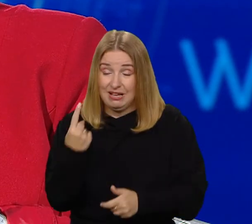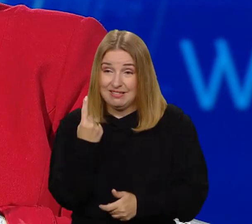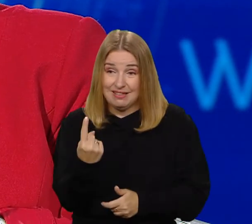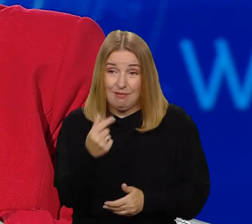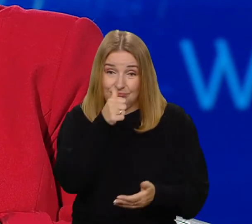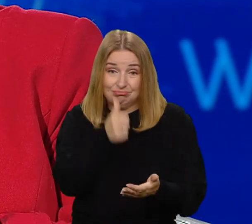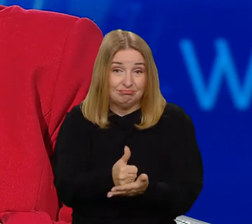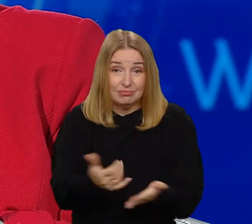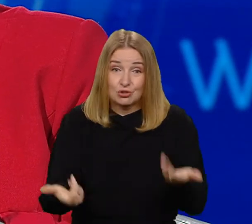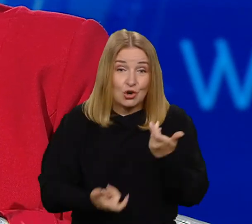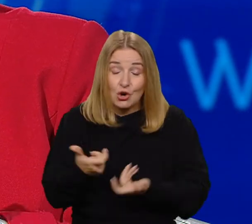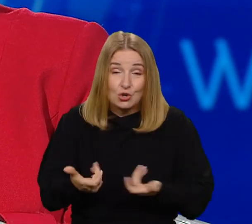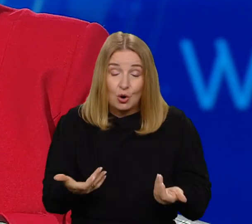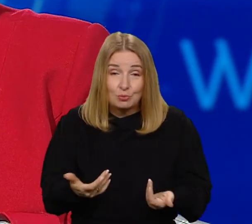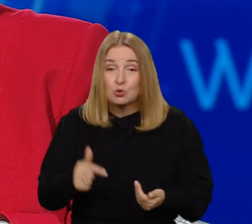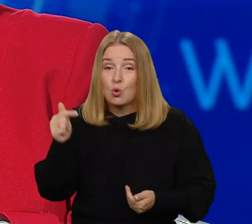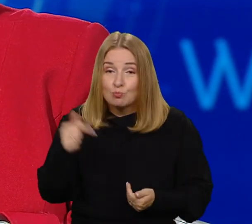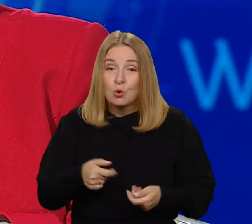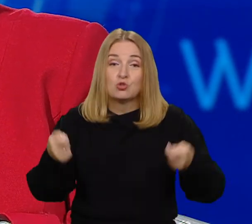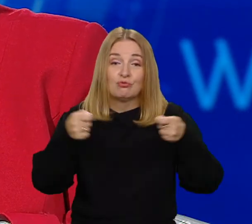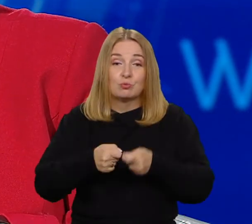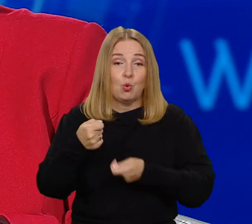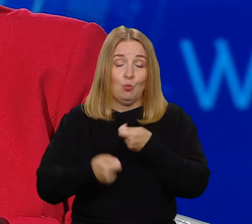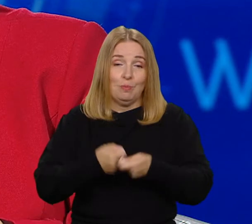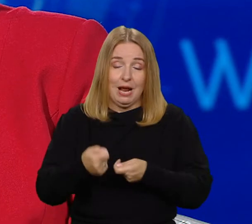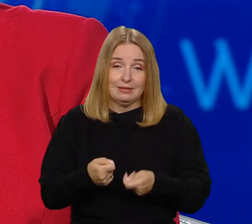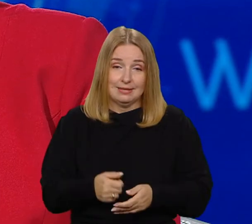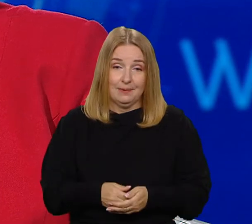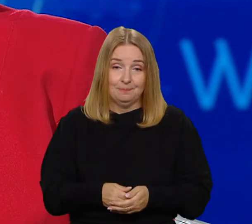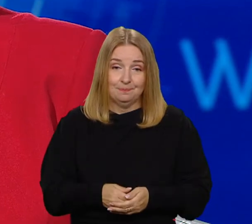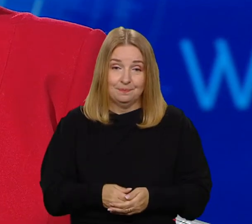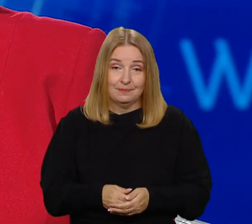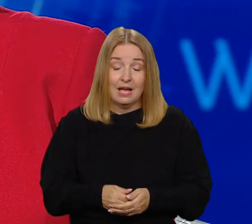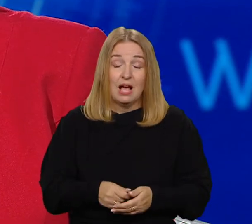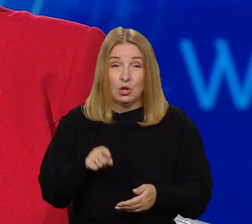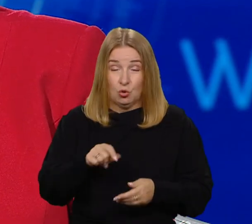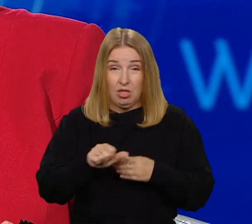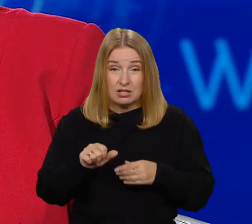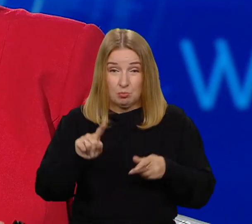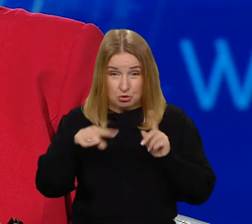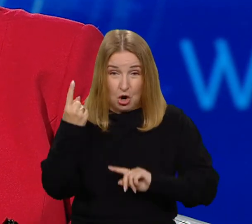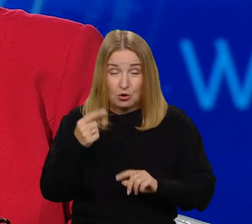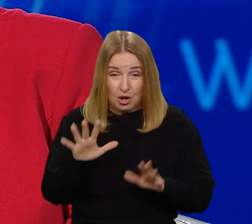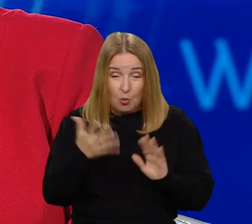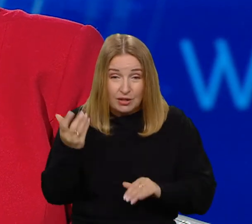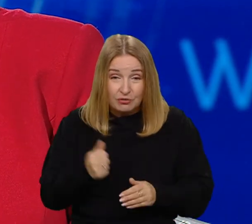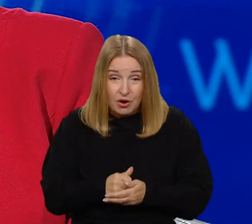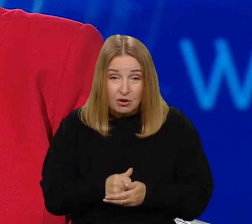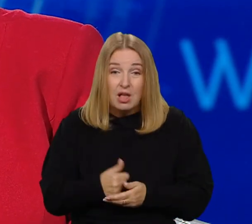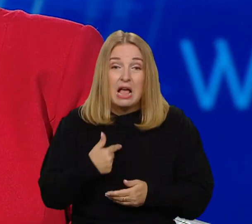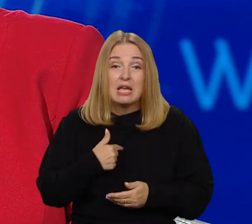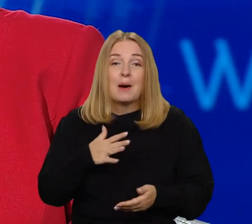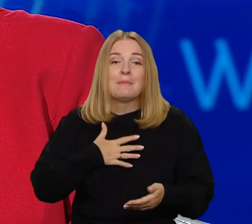I pyta pan redaktor, czy to przekonuje. Odwołam się do prostego doświadczenia, ja na zajęciach z filozofii